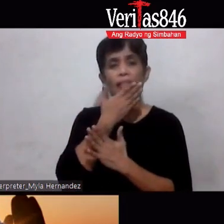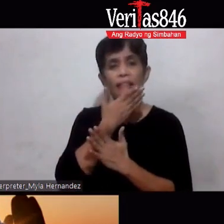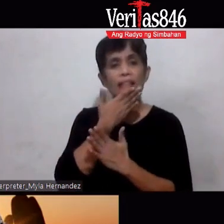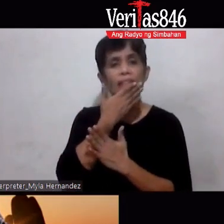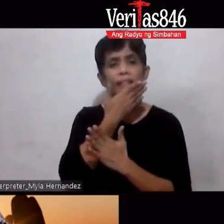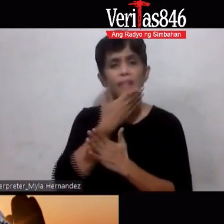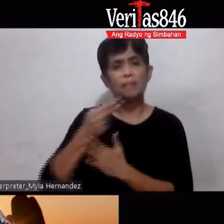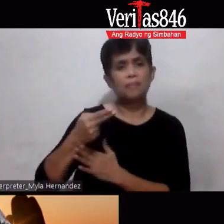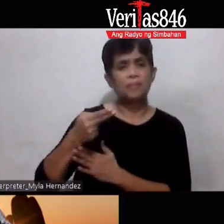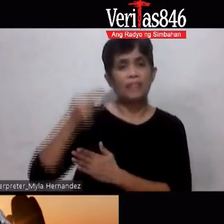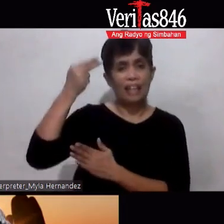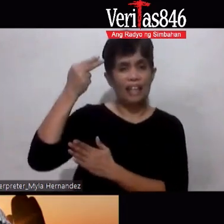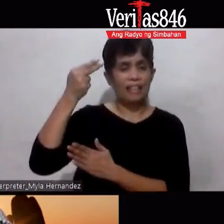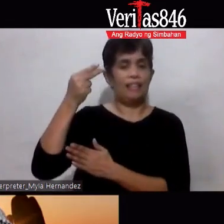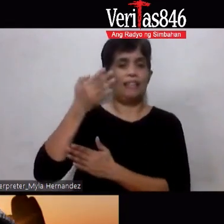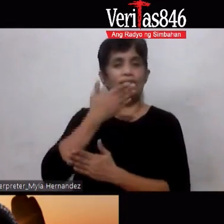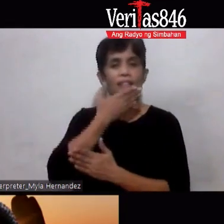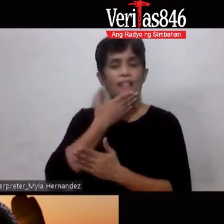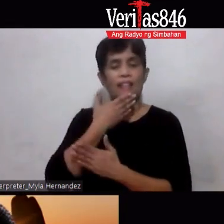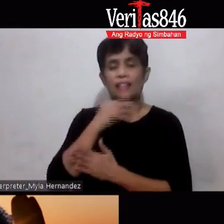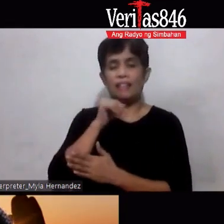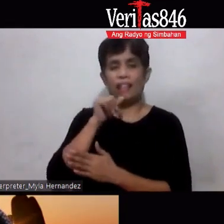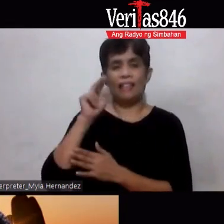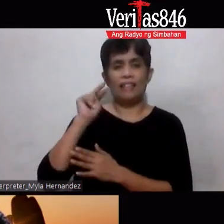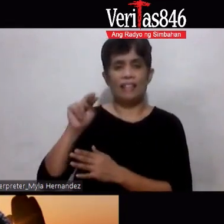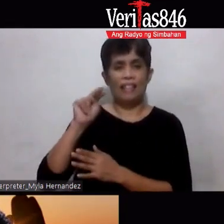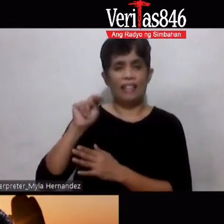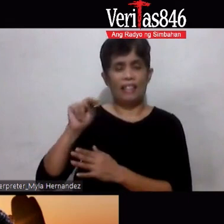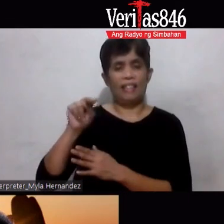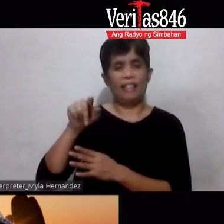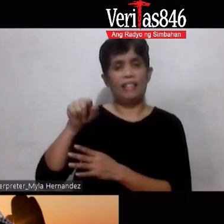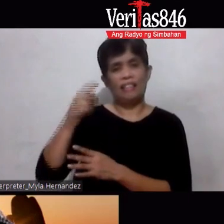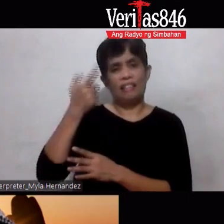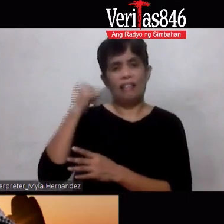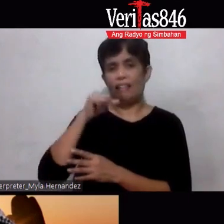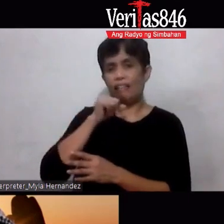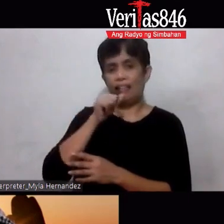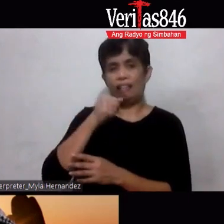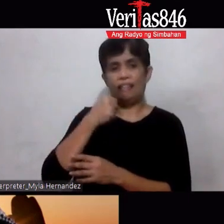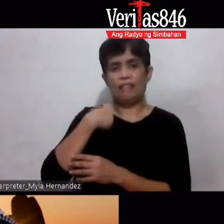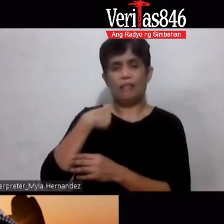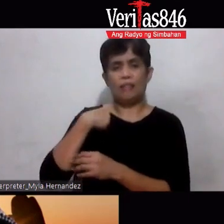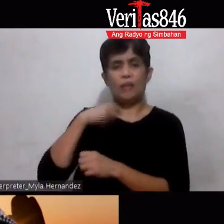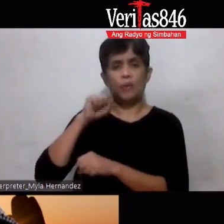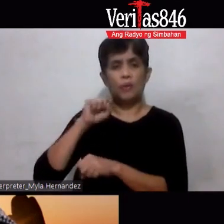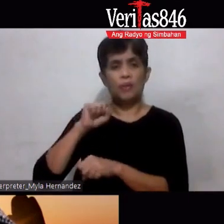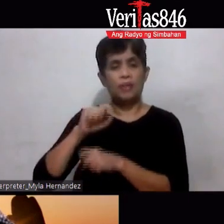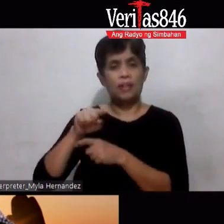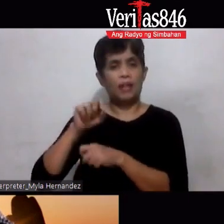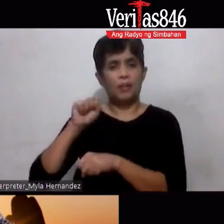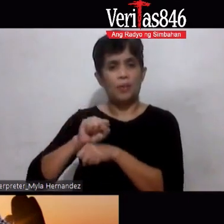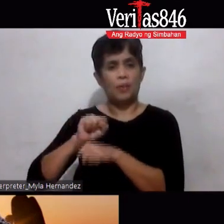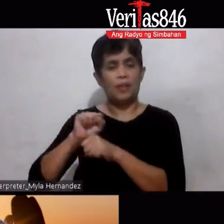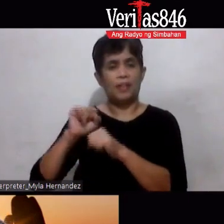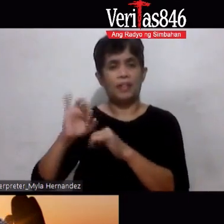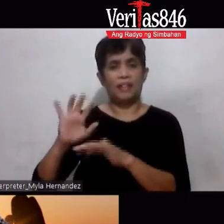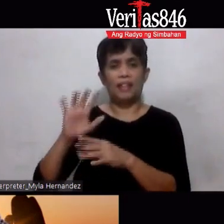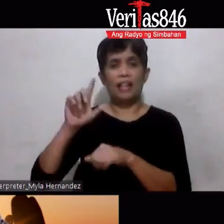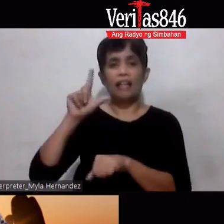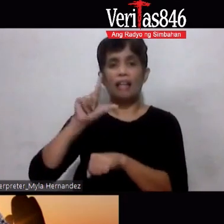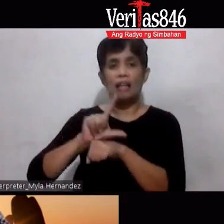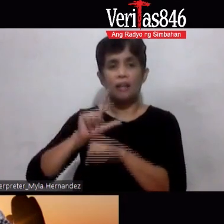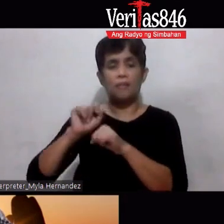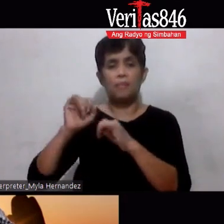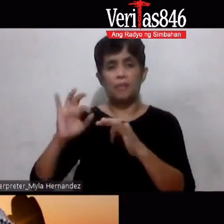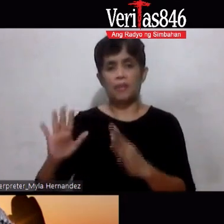hindi ko naman kinakailangan kasi hindi naman ako trabahador hindi naman ako marathon runner hindi naman ako triathlete na